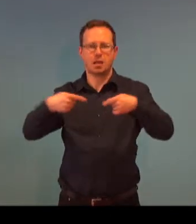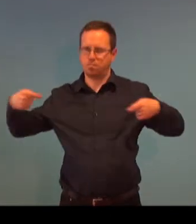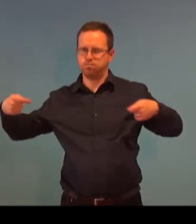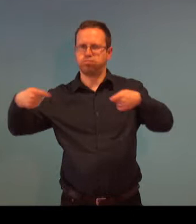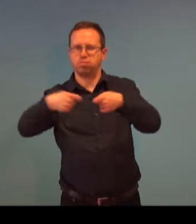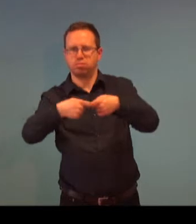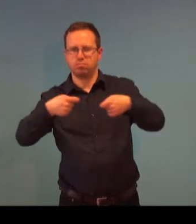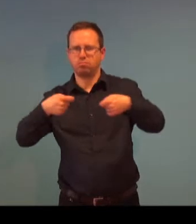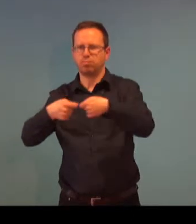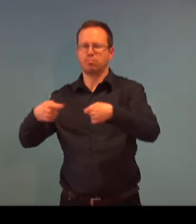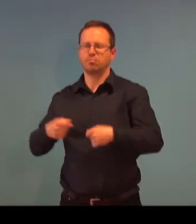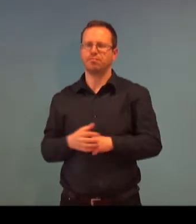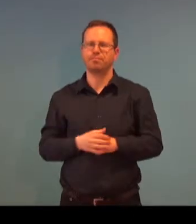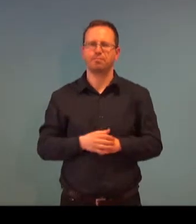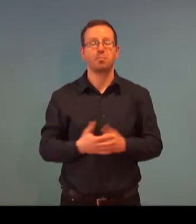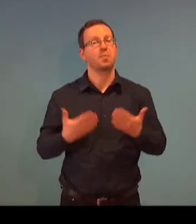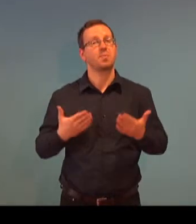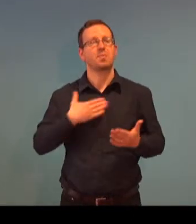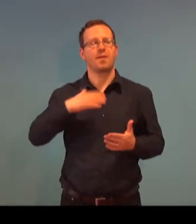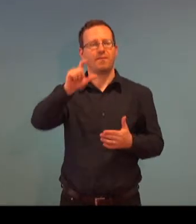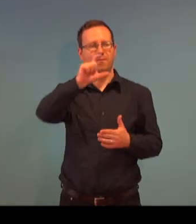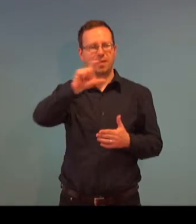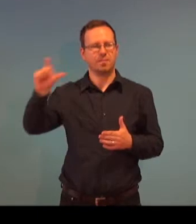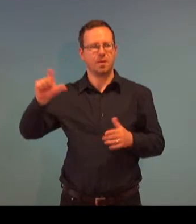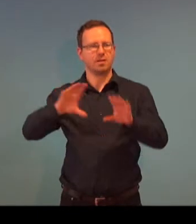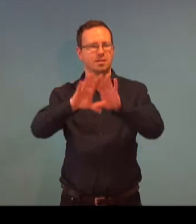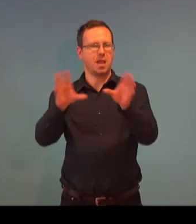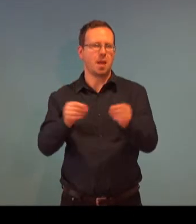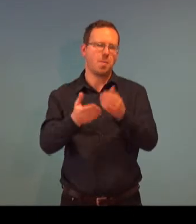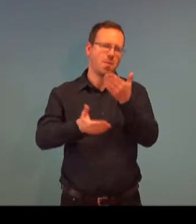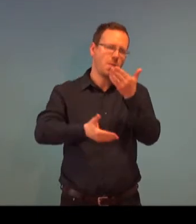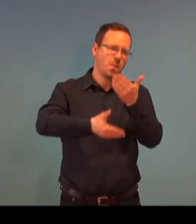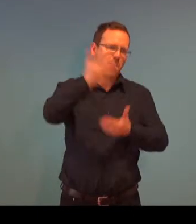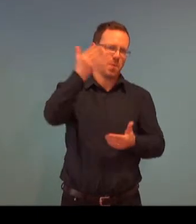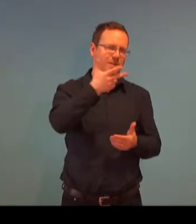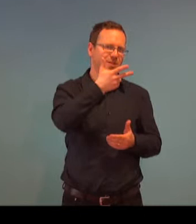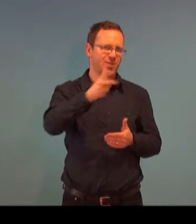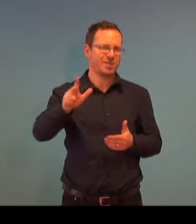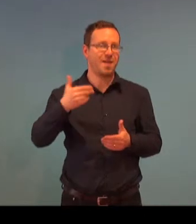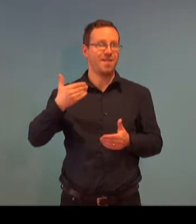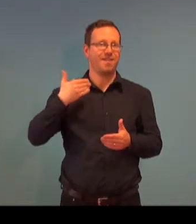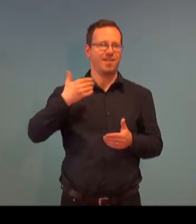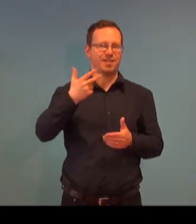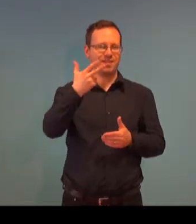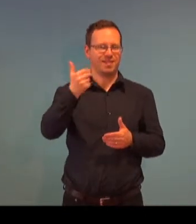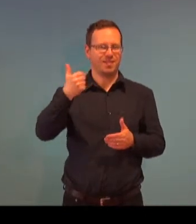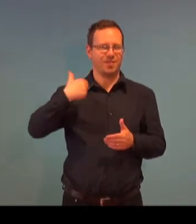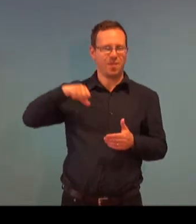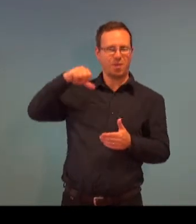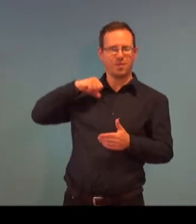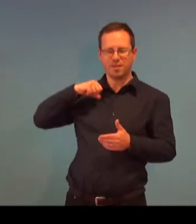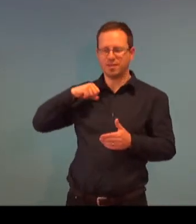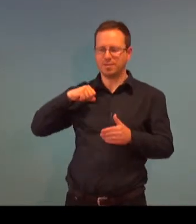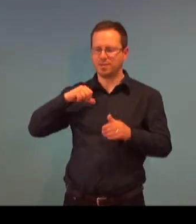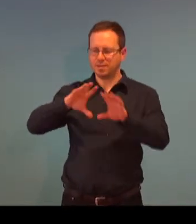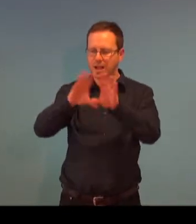příchod dalších nových velkých obchodních partnerů. Dneska nás ve firmě pracuje takřka